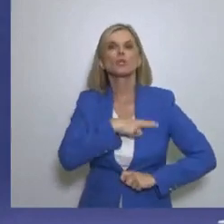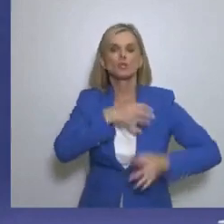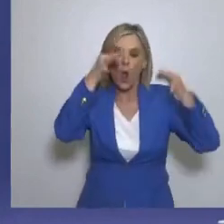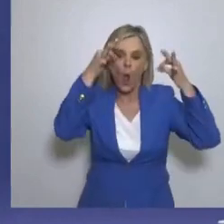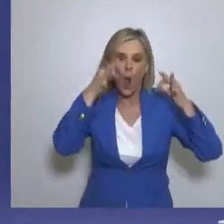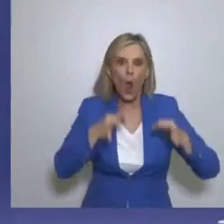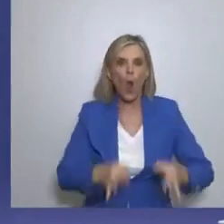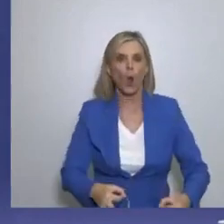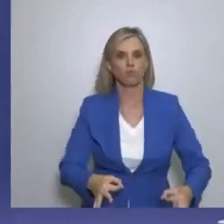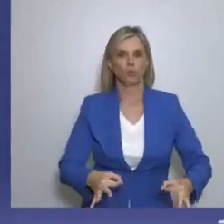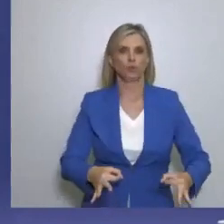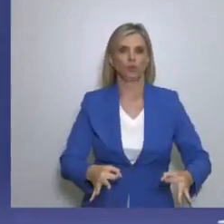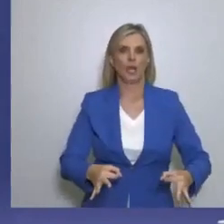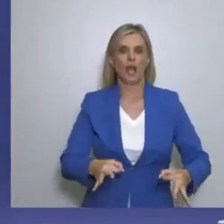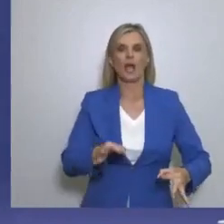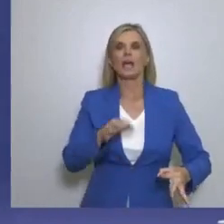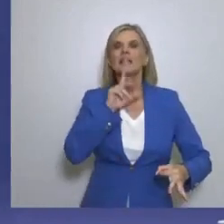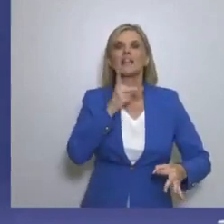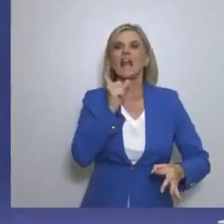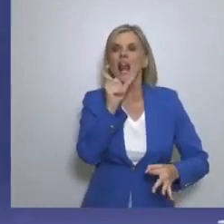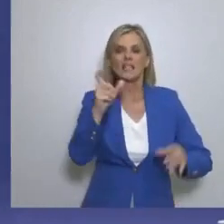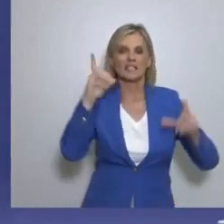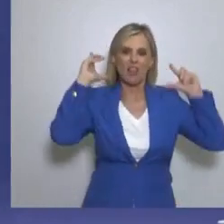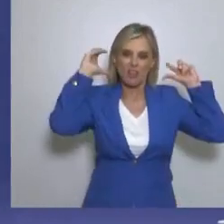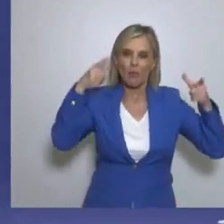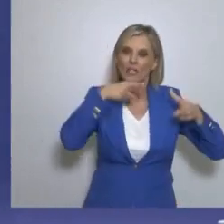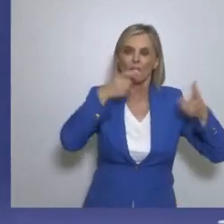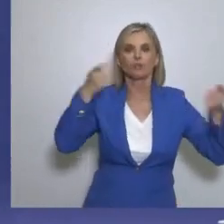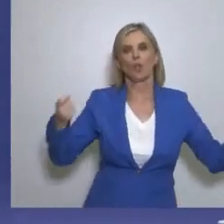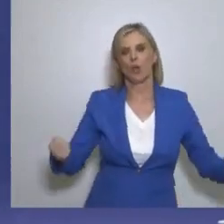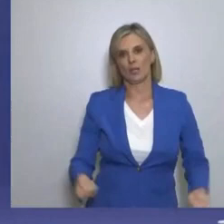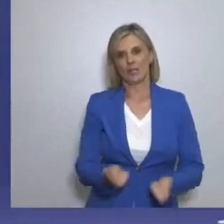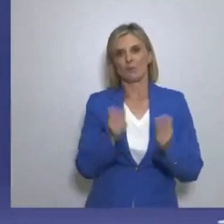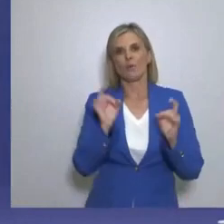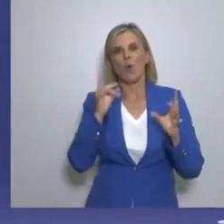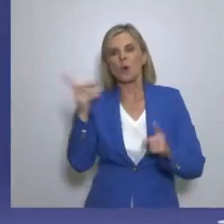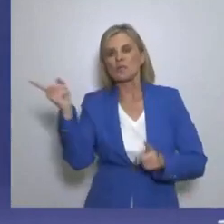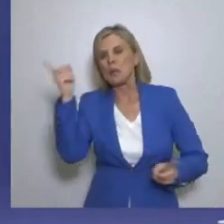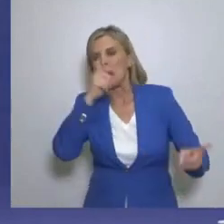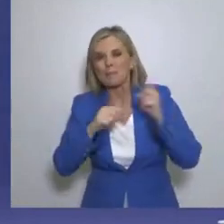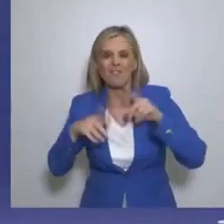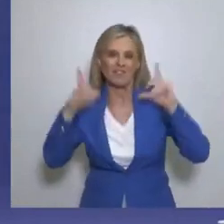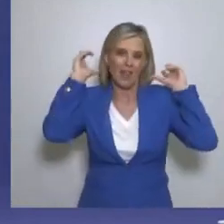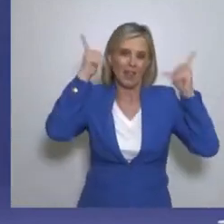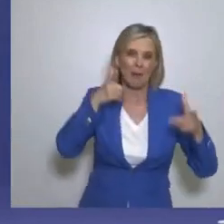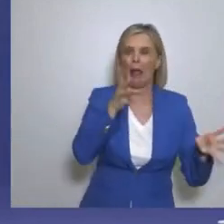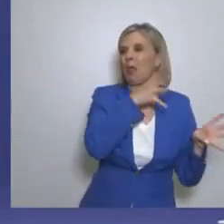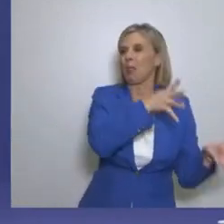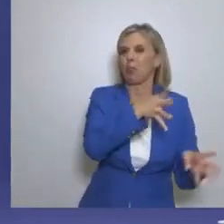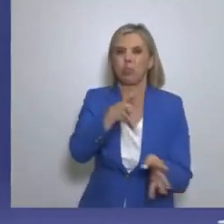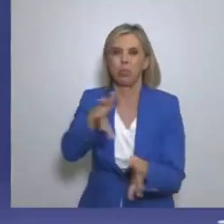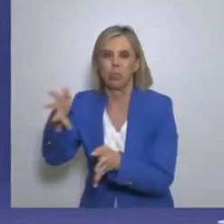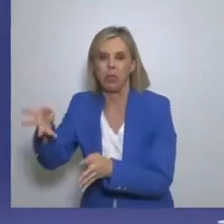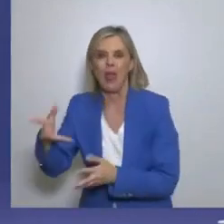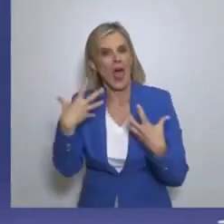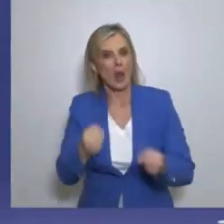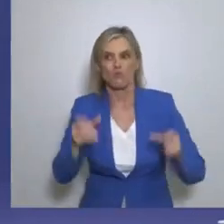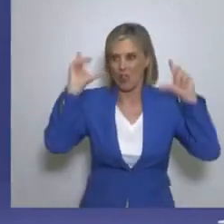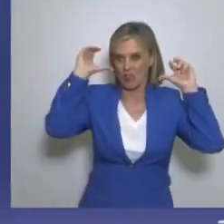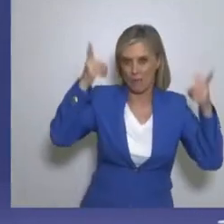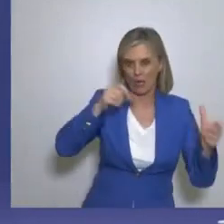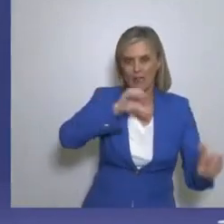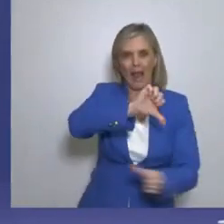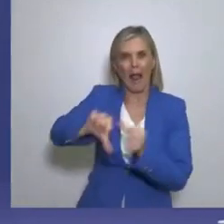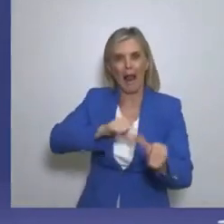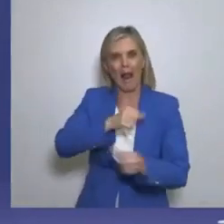πρέπει να είναι τα δημιουργήματα στη δημοκρατία τους. Και μόνο, χωρίς άλλες ψευτοδημοκρατίες, άλλα σχήματα και ψευτοειδιολογίες του